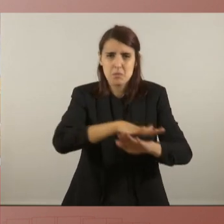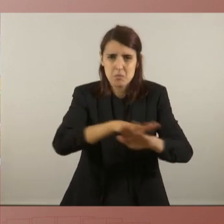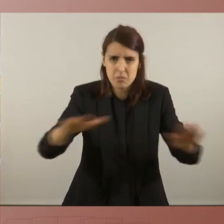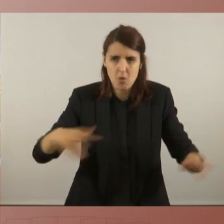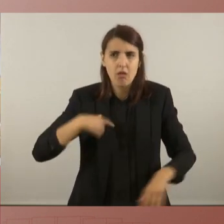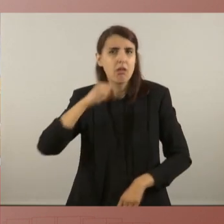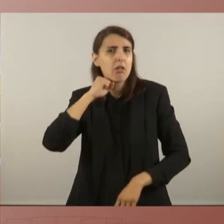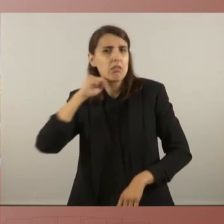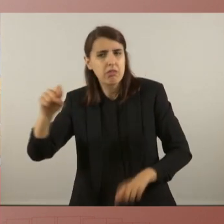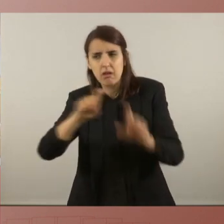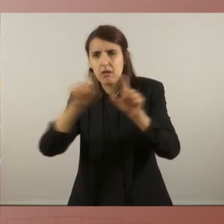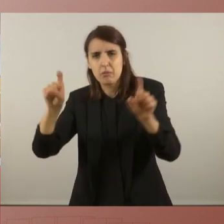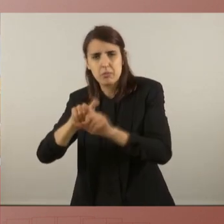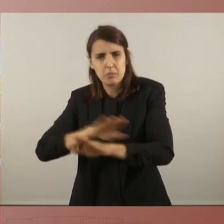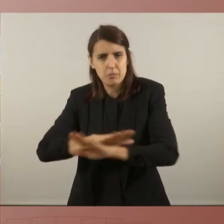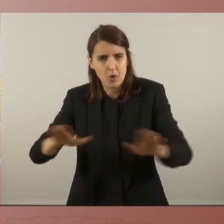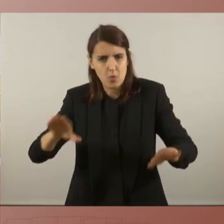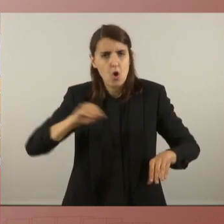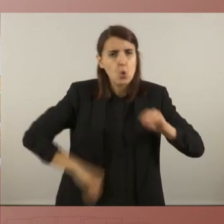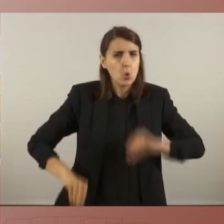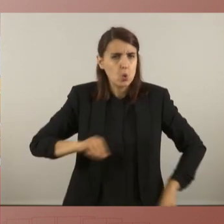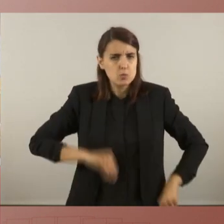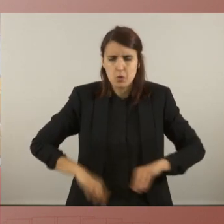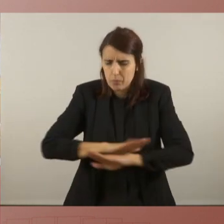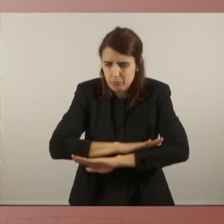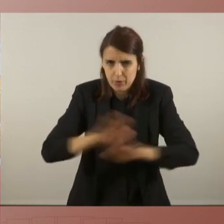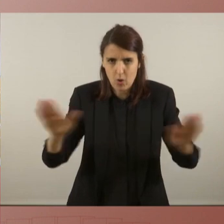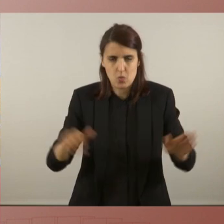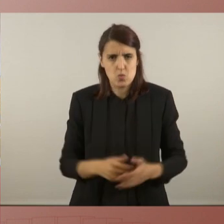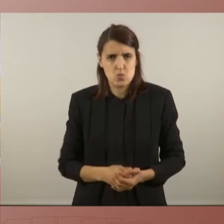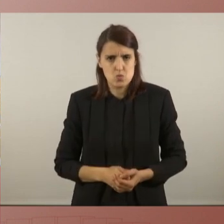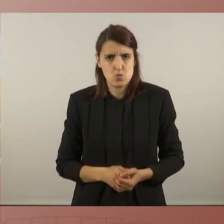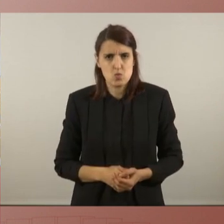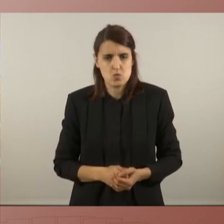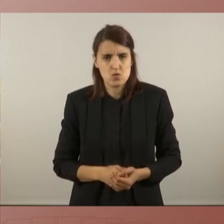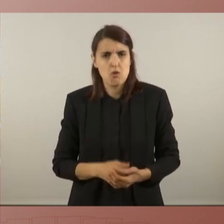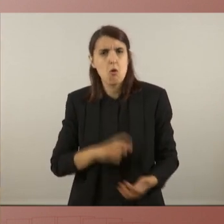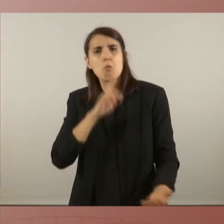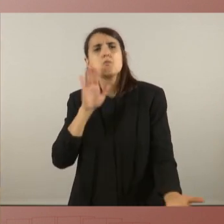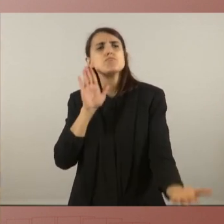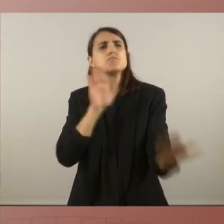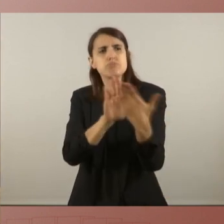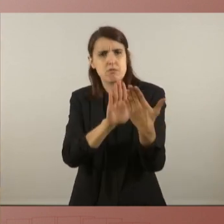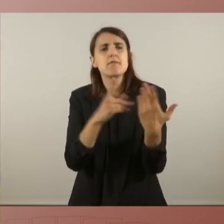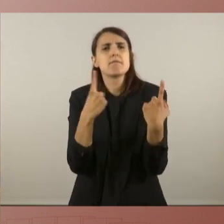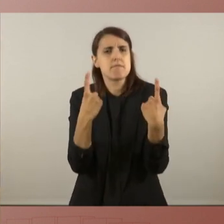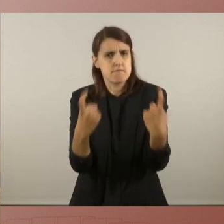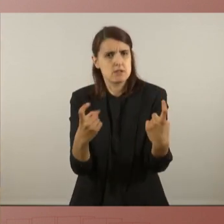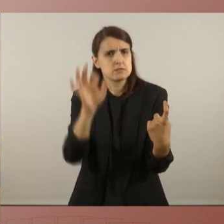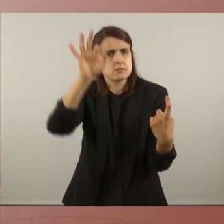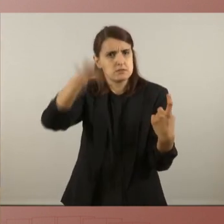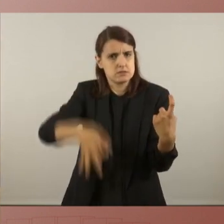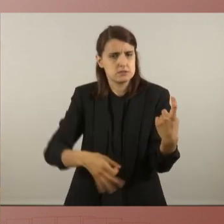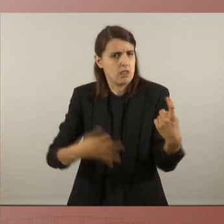protegir el feixisme prou encobrir la corrupció i tant que hi cal la confrontació la confrontació és